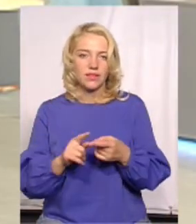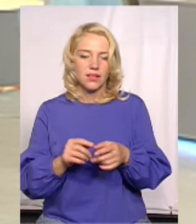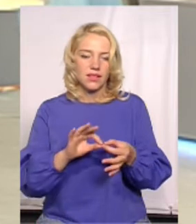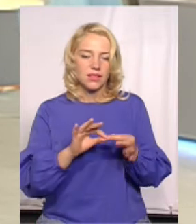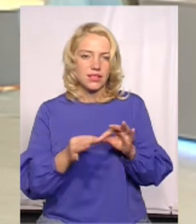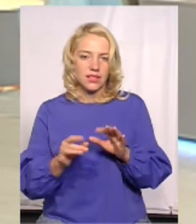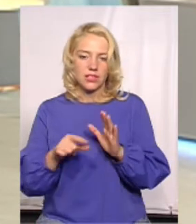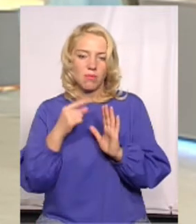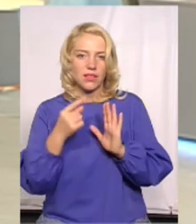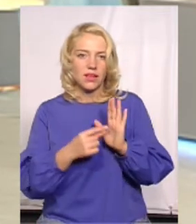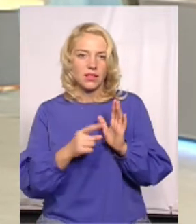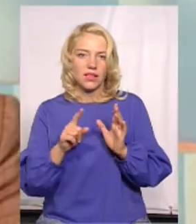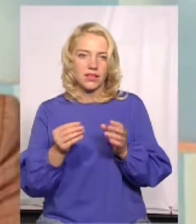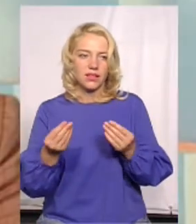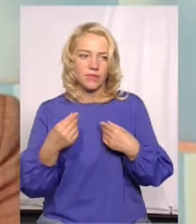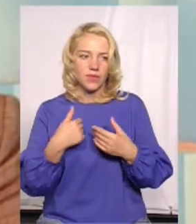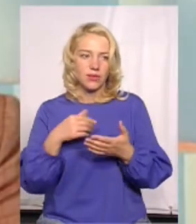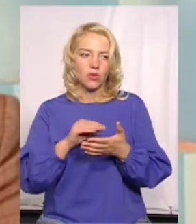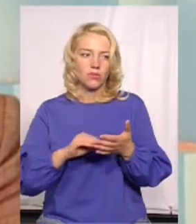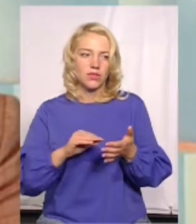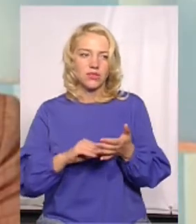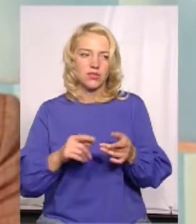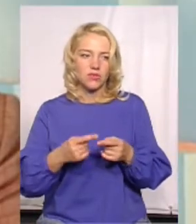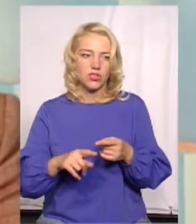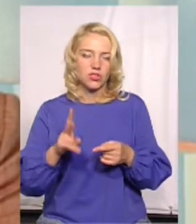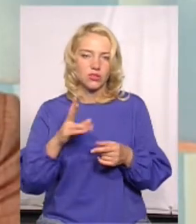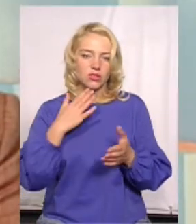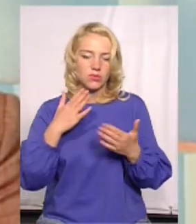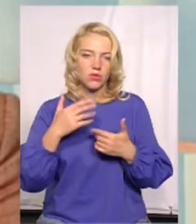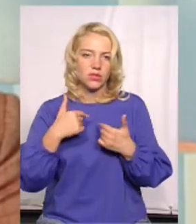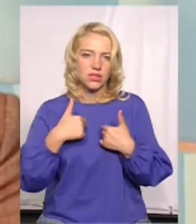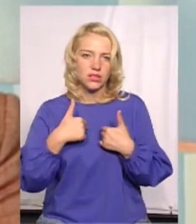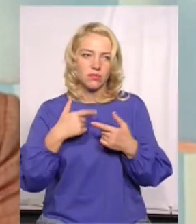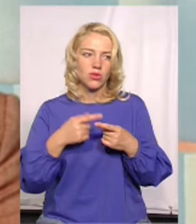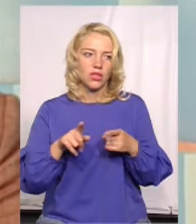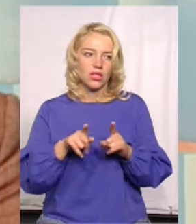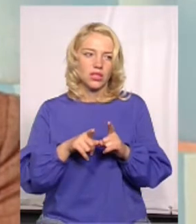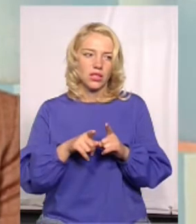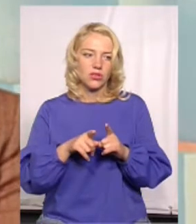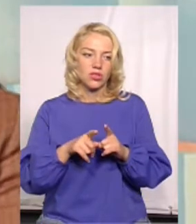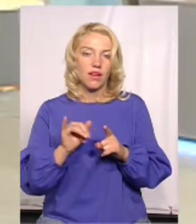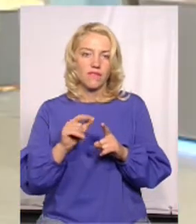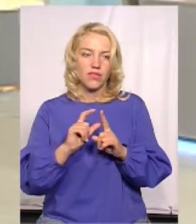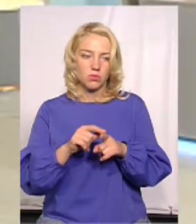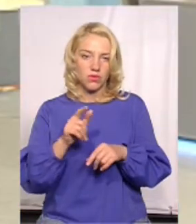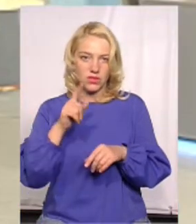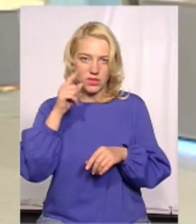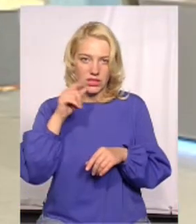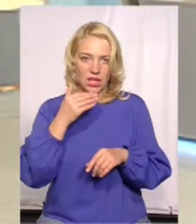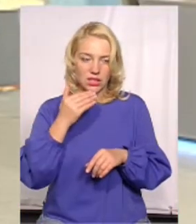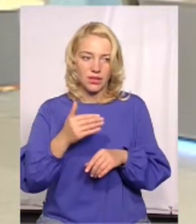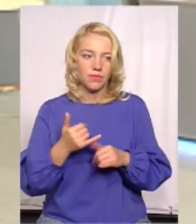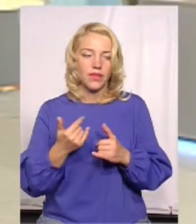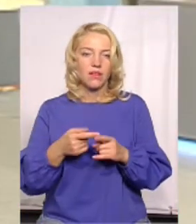найскладніше запитання, яке ставлять і дописувачі, які в соцмережі зі мною спілкуються, і так, коли на зустрічі... Та відповідь ви знаєте, так? Але для